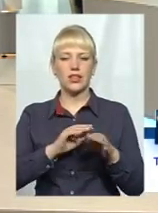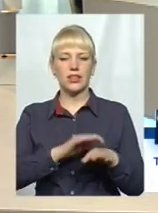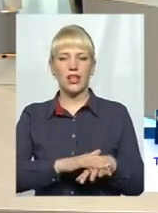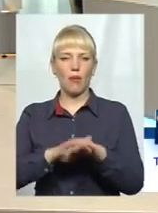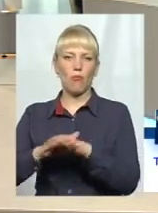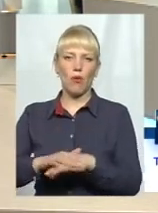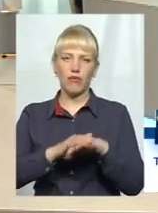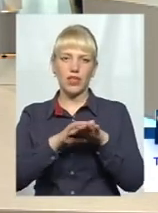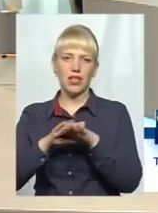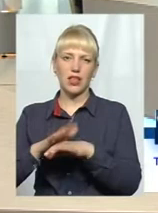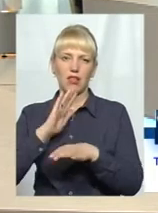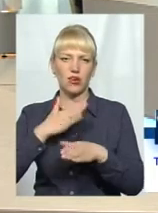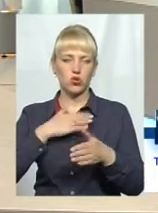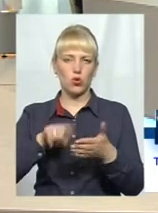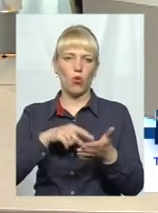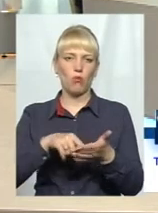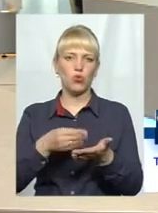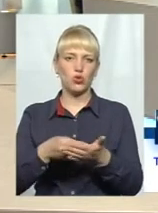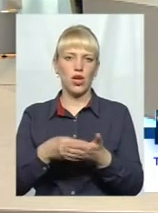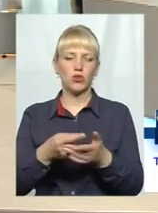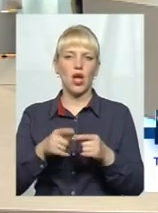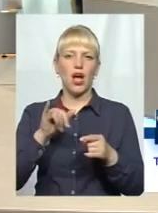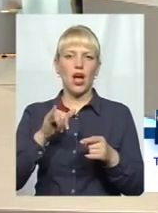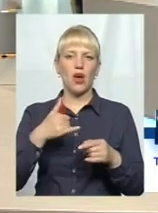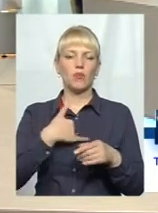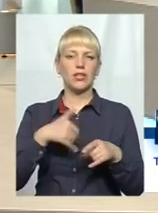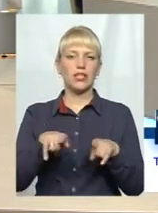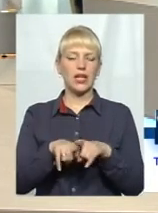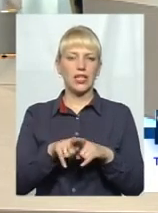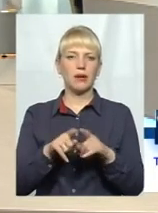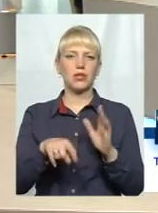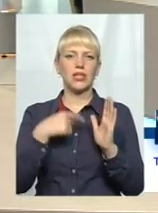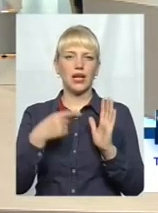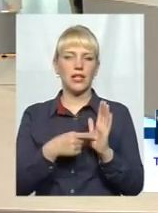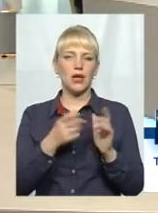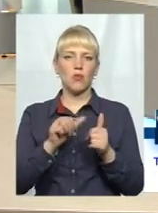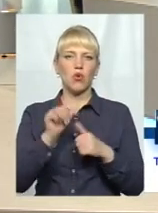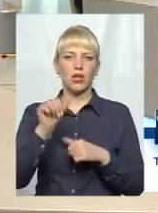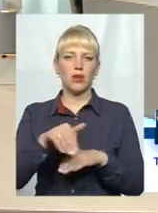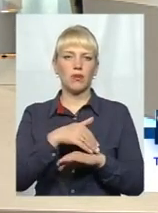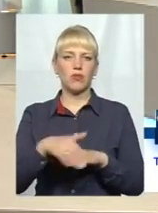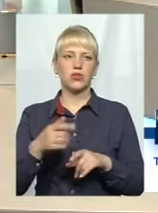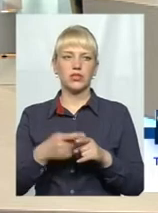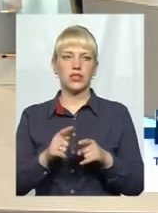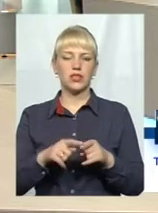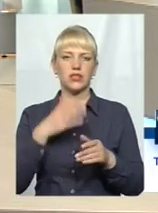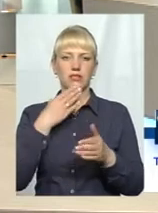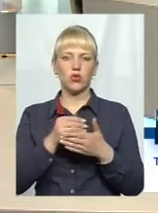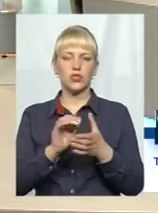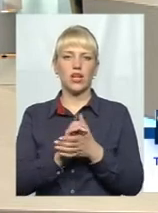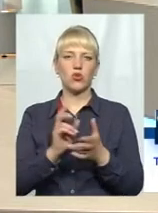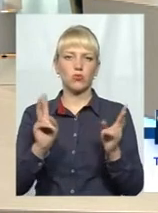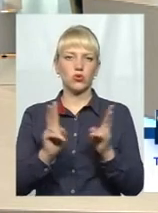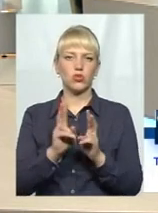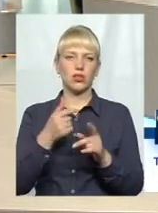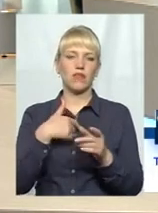більші кошти. Я зрозумію. Як от в мене таке вже суто питання по окремій вулиці, це від свого знайомого, сьогодні зустріг,